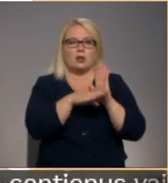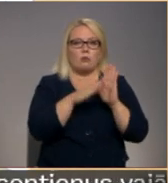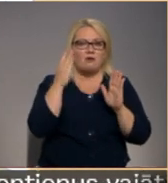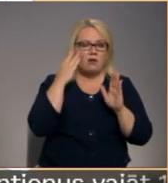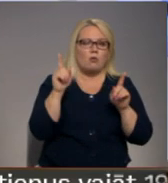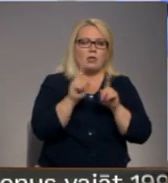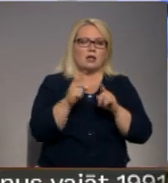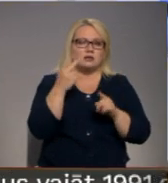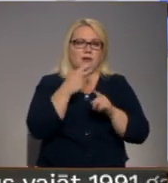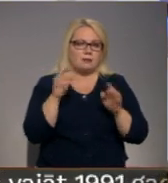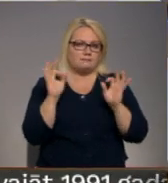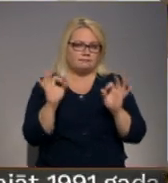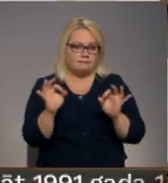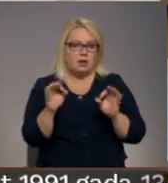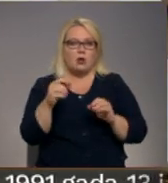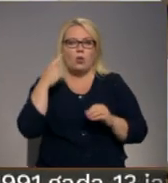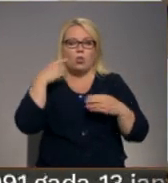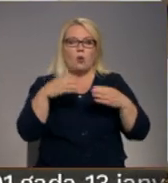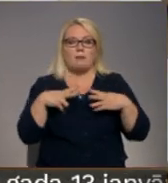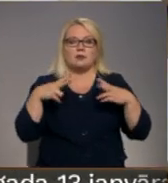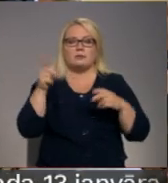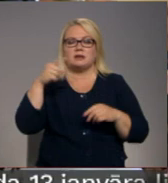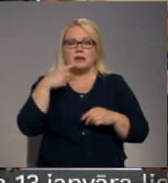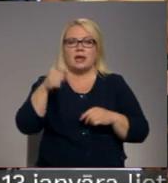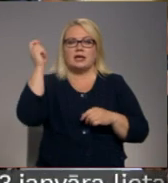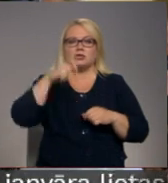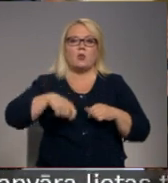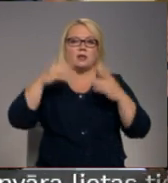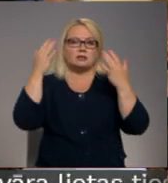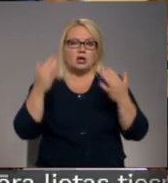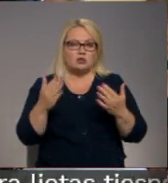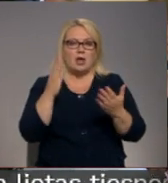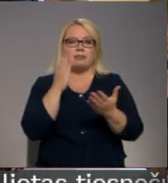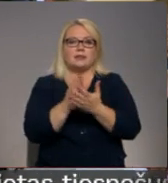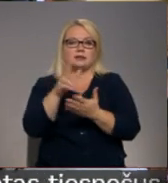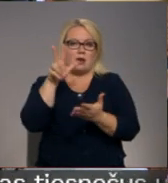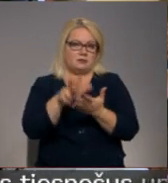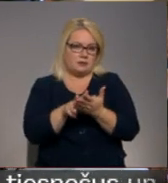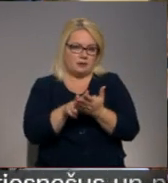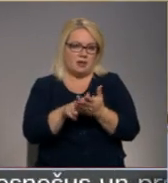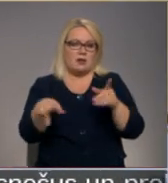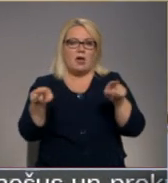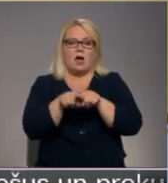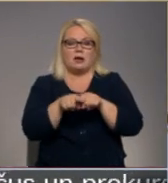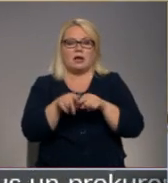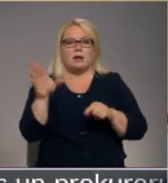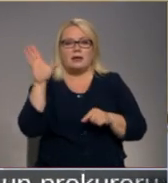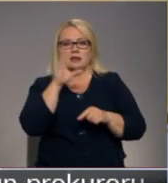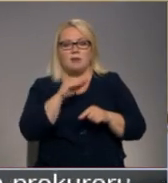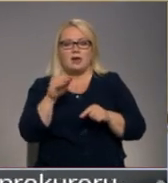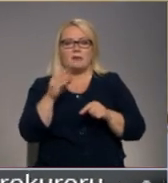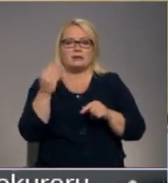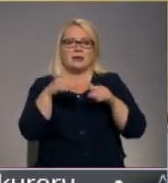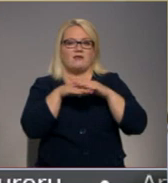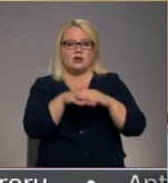arī saimnieciski. Domes priekšsādātājs arī pieļauj, ka izsoles rezultāti visticamāk tiks apstiprināti. Lai arī potenciālais investors